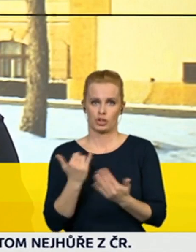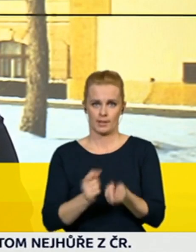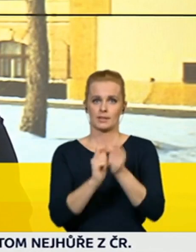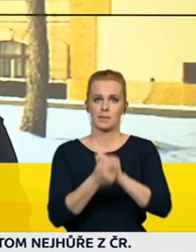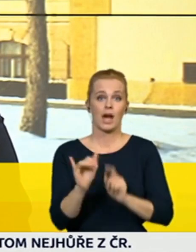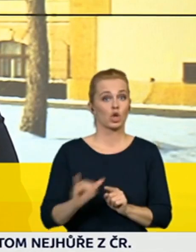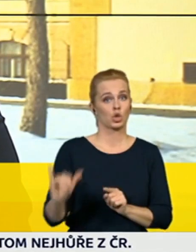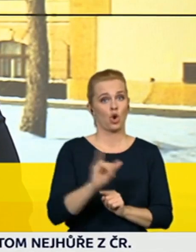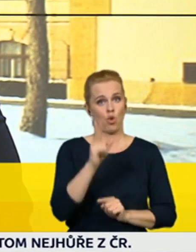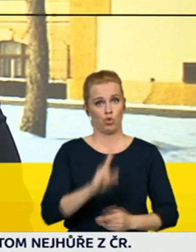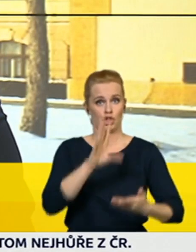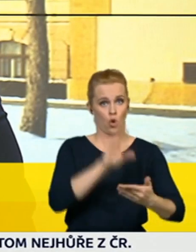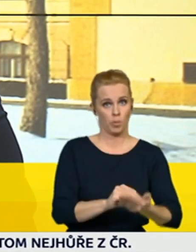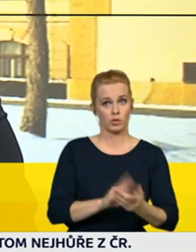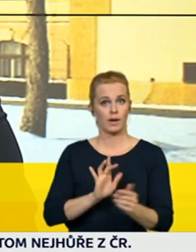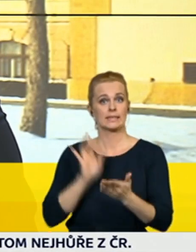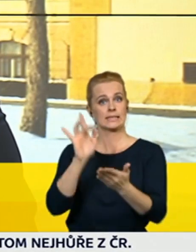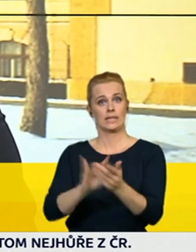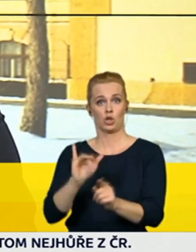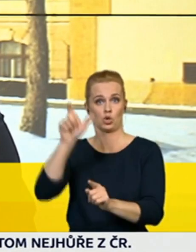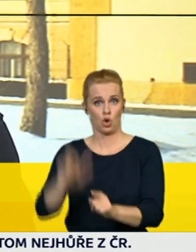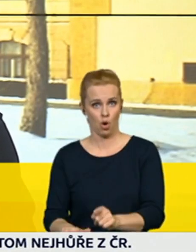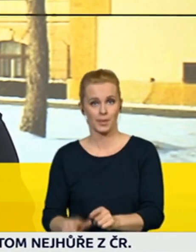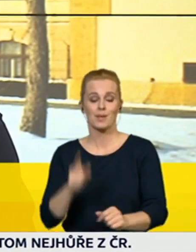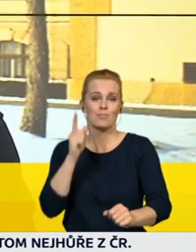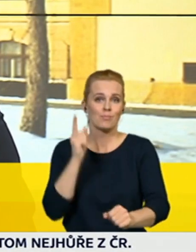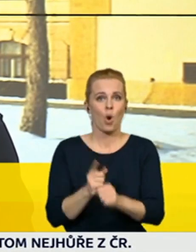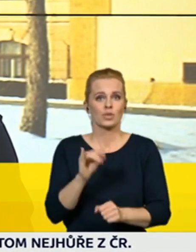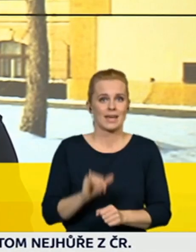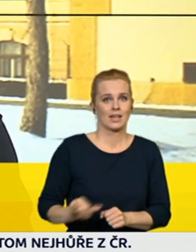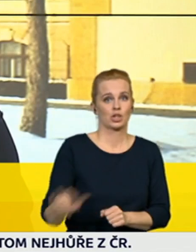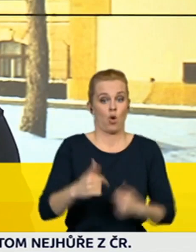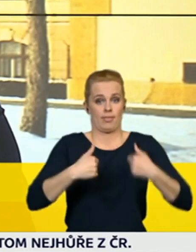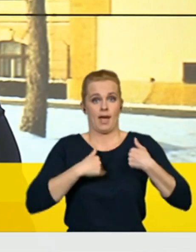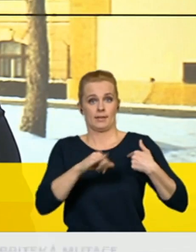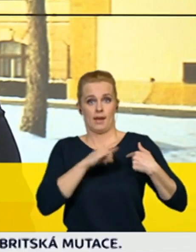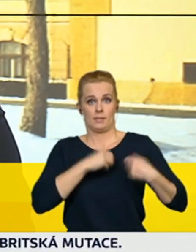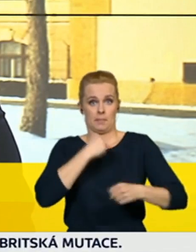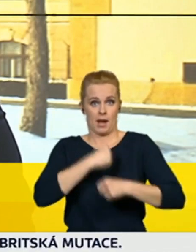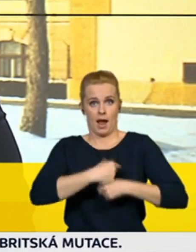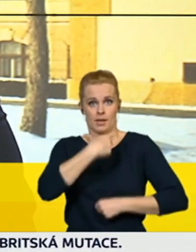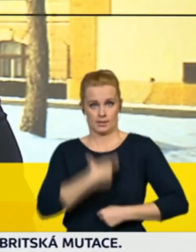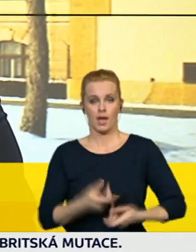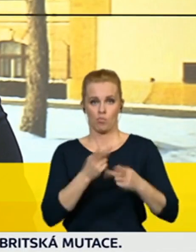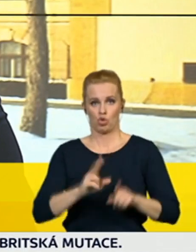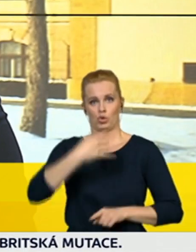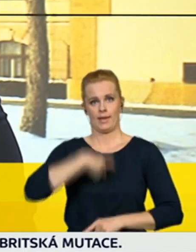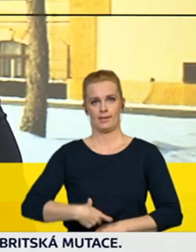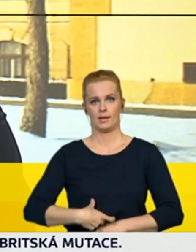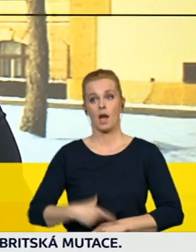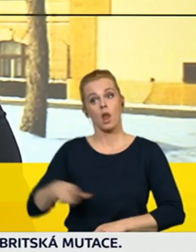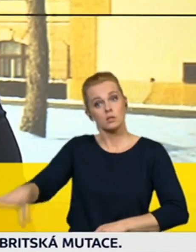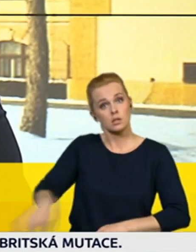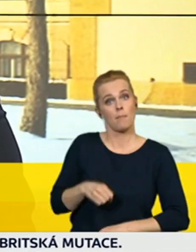komu mohou být poskytnouty ubytovací služby, mohou být poskytnouty pouze tomu danému zájemci, nikoliv někomu